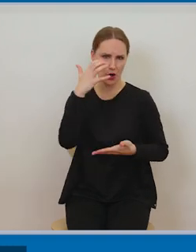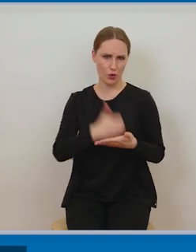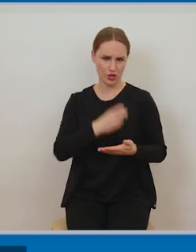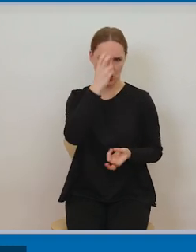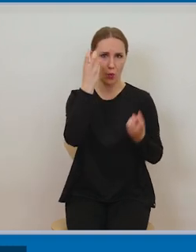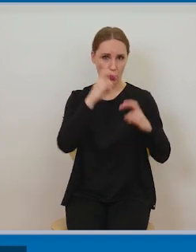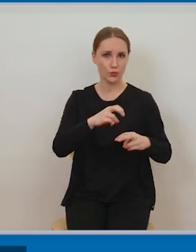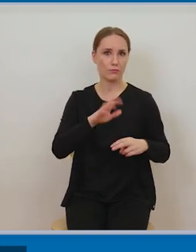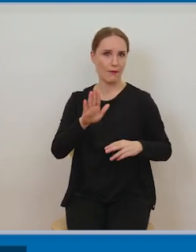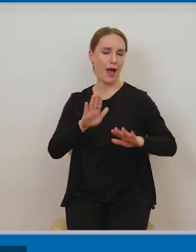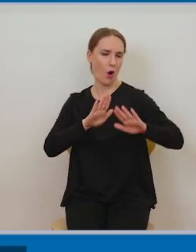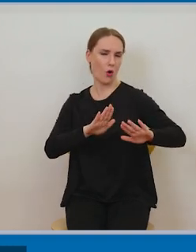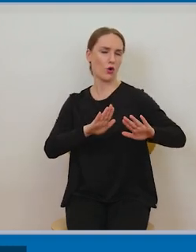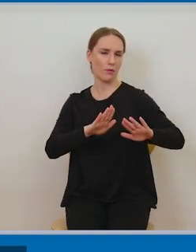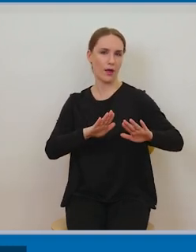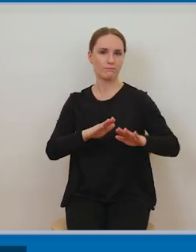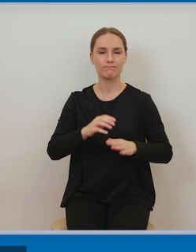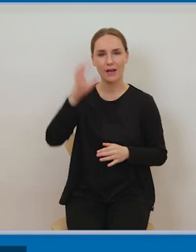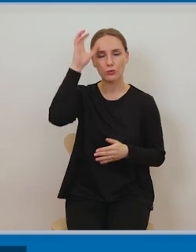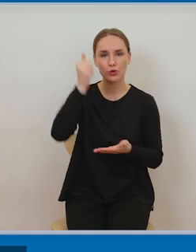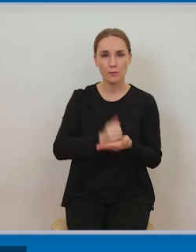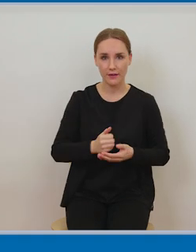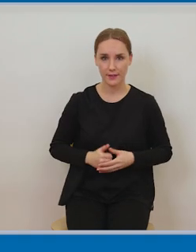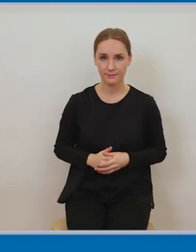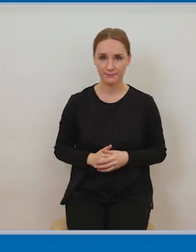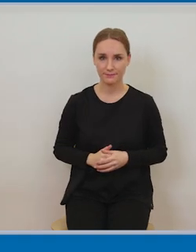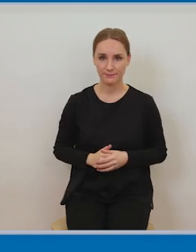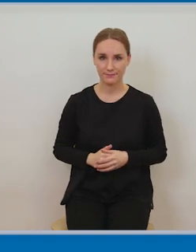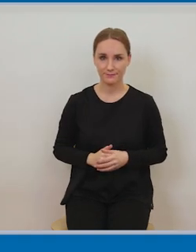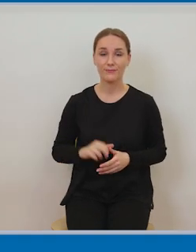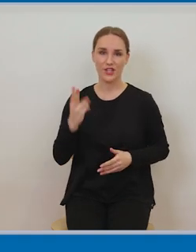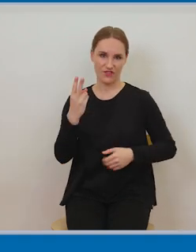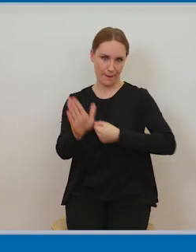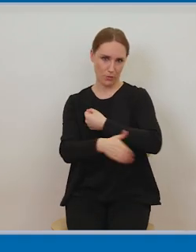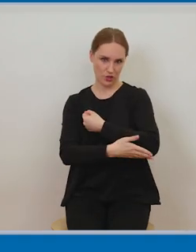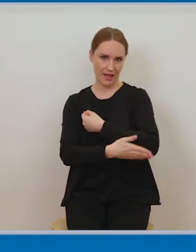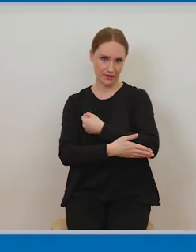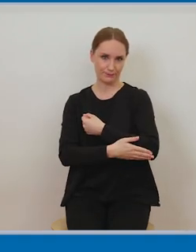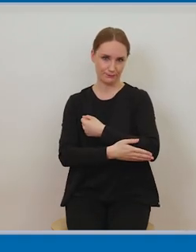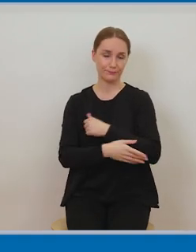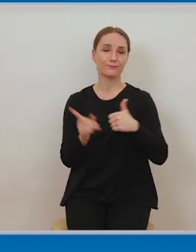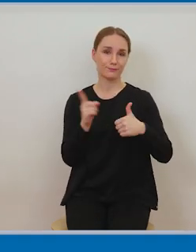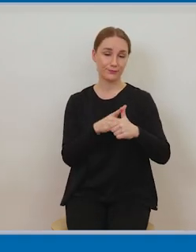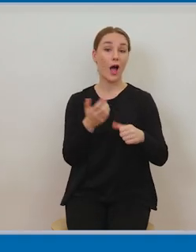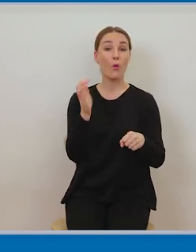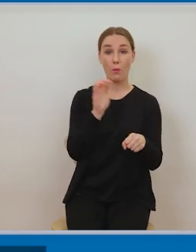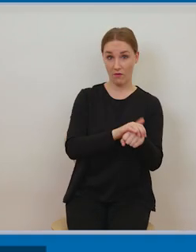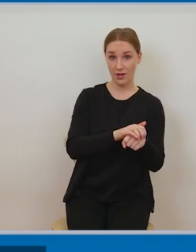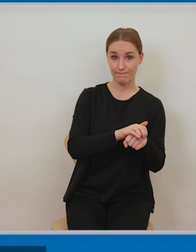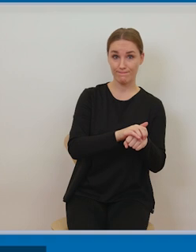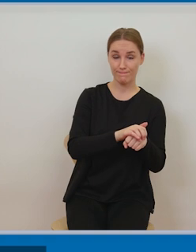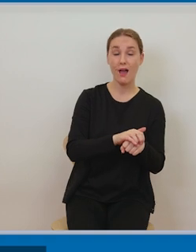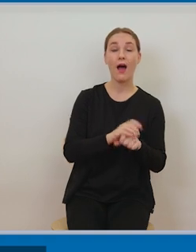autorsko-prawnej. I tutaj mamy dwie takie podstawy. Mianowicie jedną są umowy, a drugą przepisy